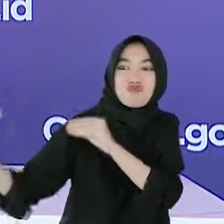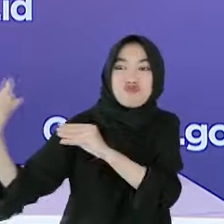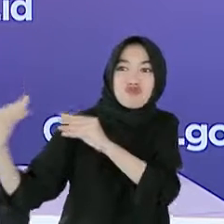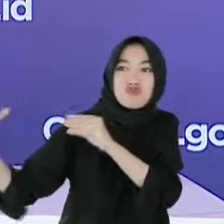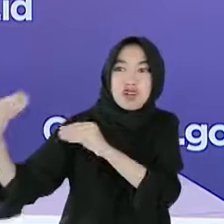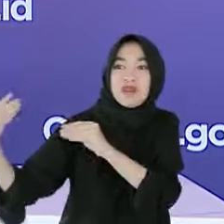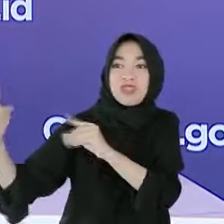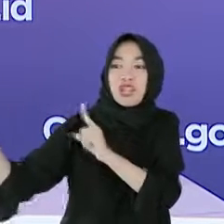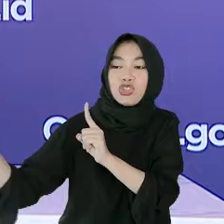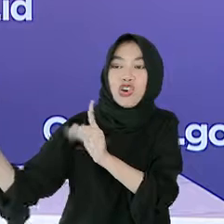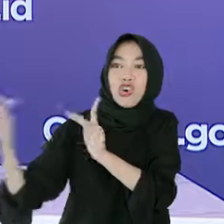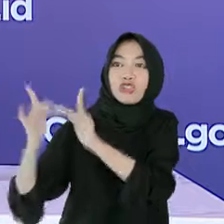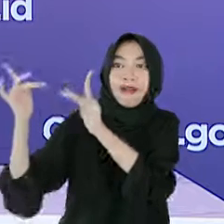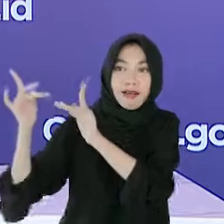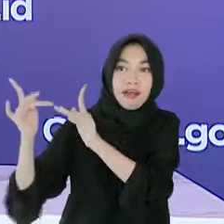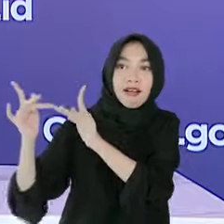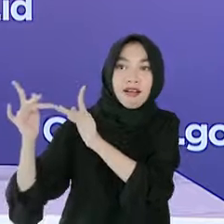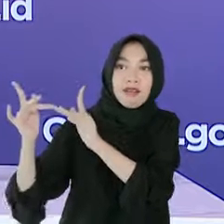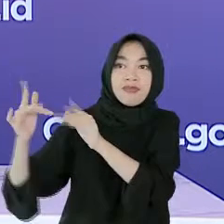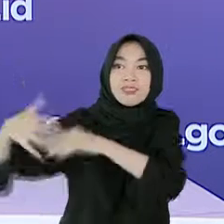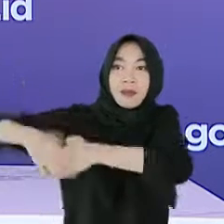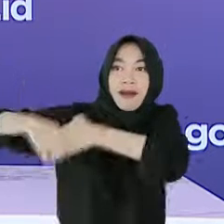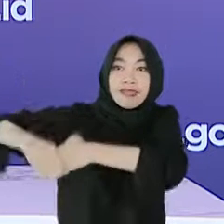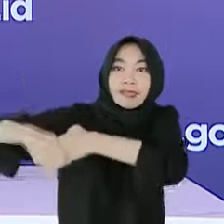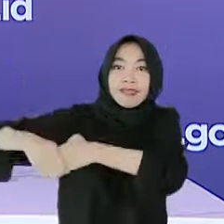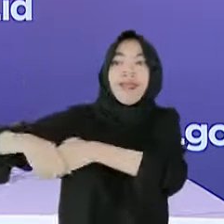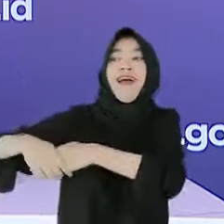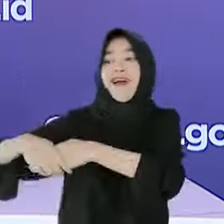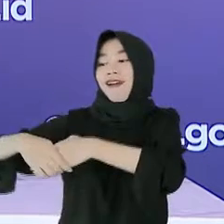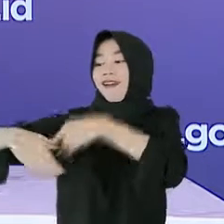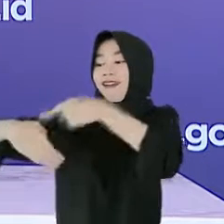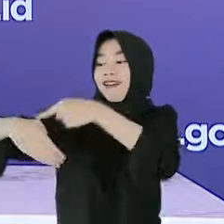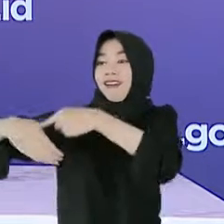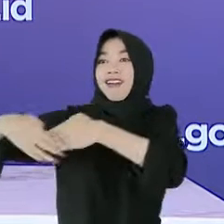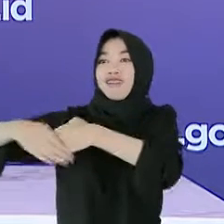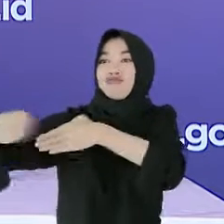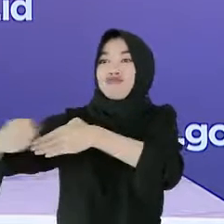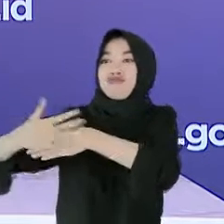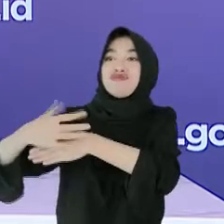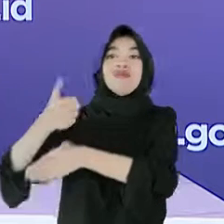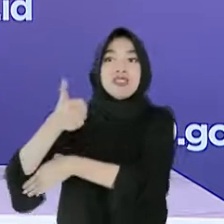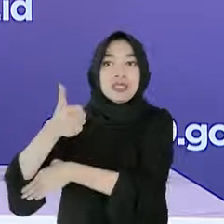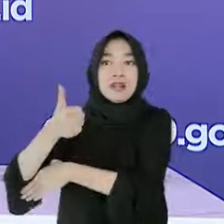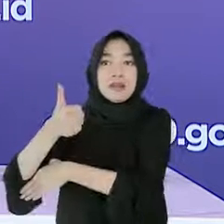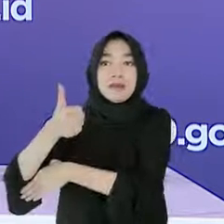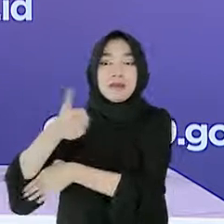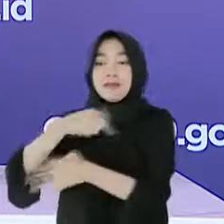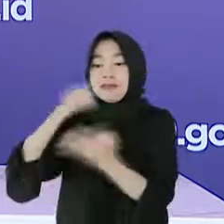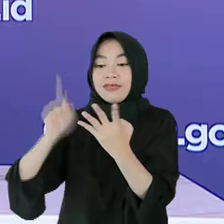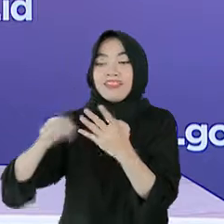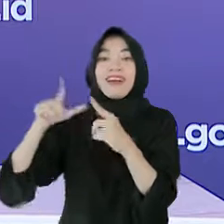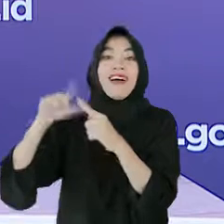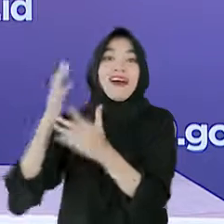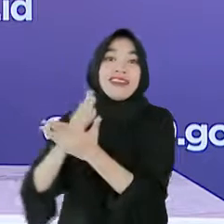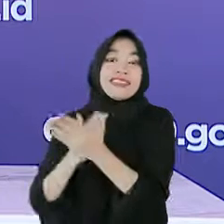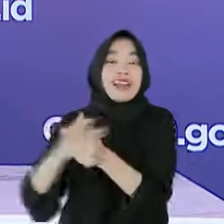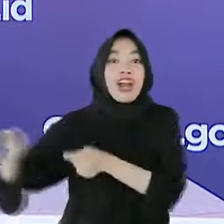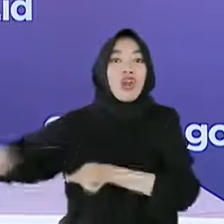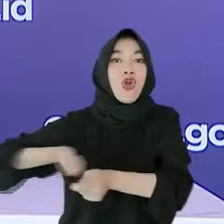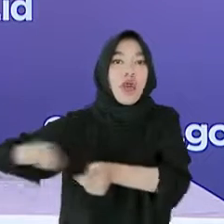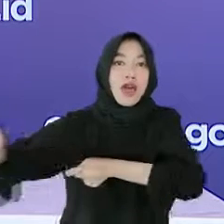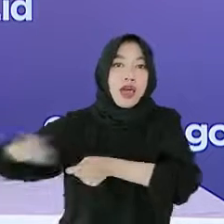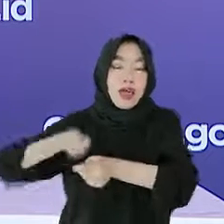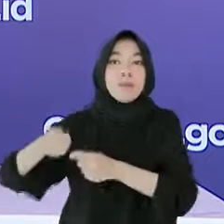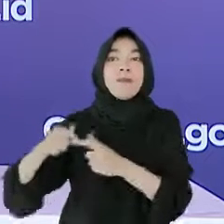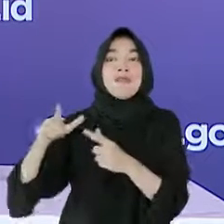maupun kontak fisik, contohnya berjabat tangan. Tata kelola acara. Acara dalam ruangan